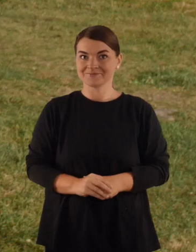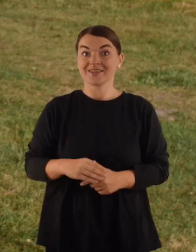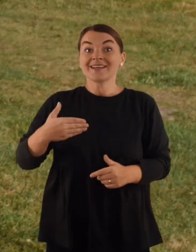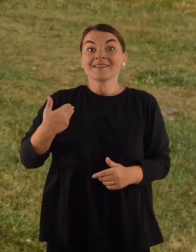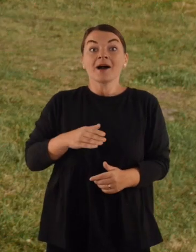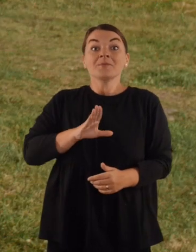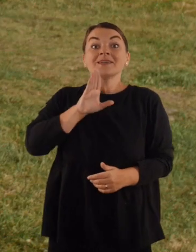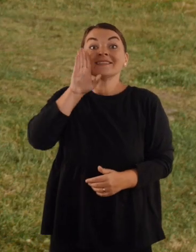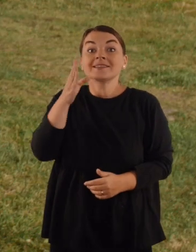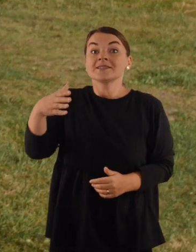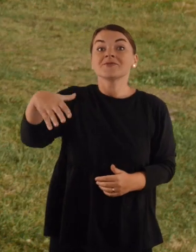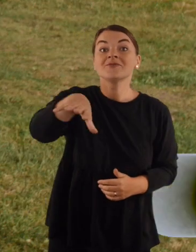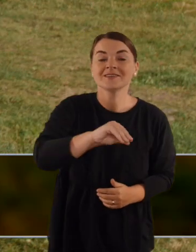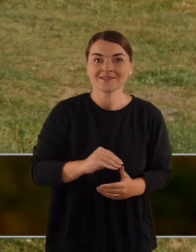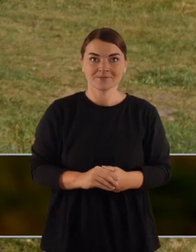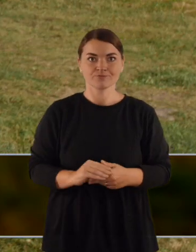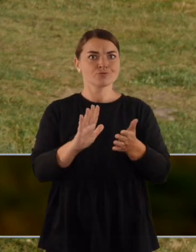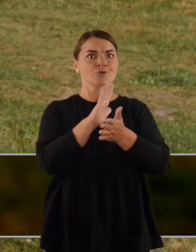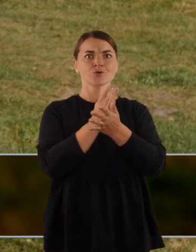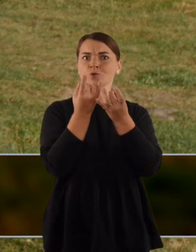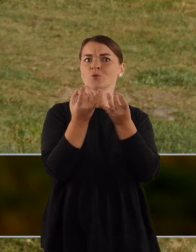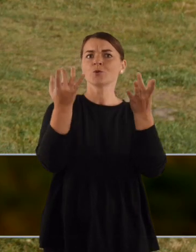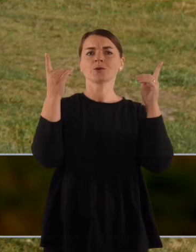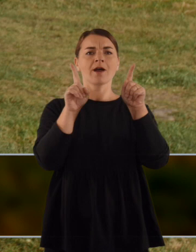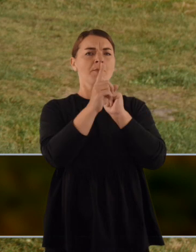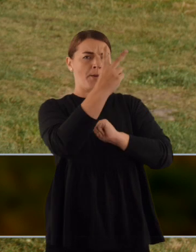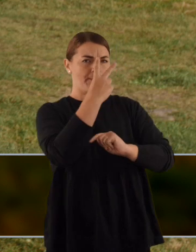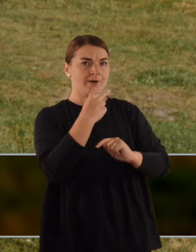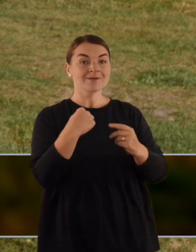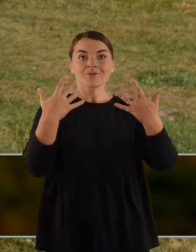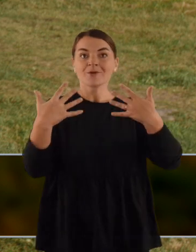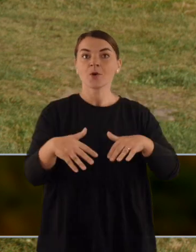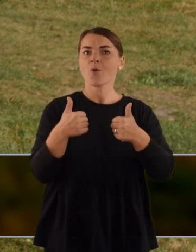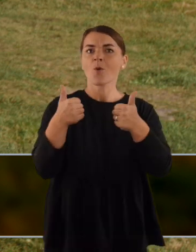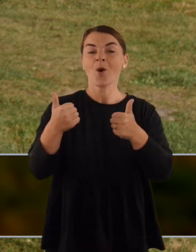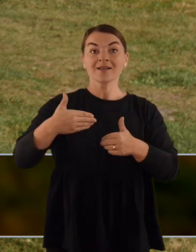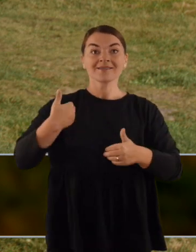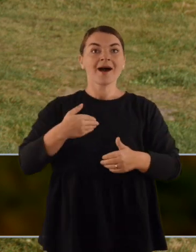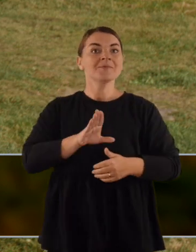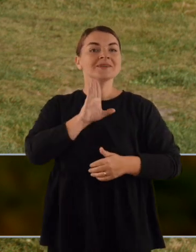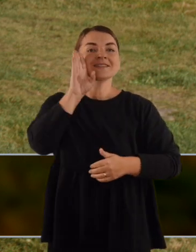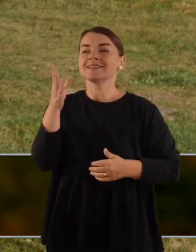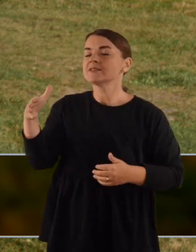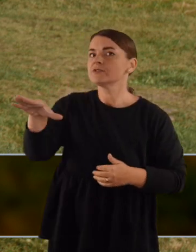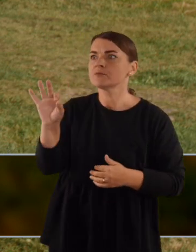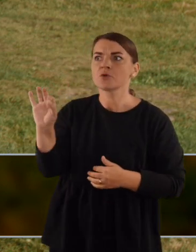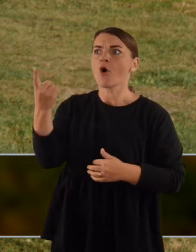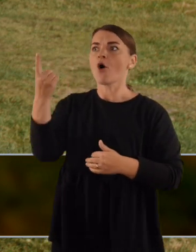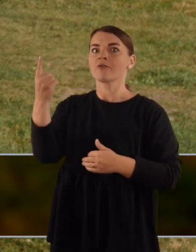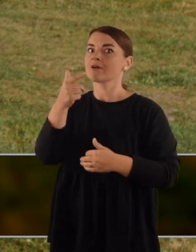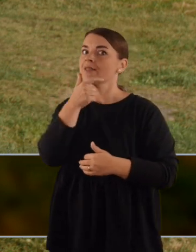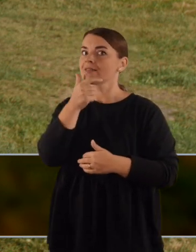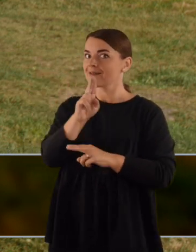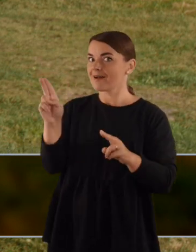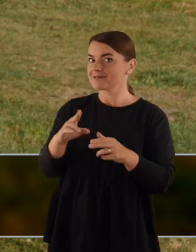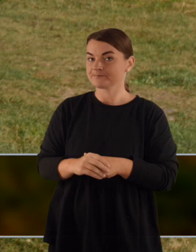Labas rytas tiems, kam atliekų kultūra jau tapo gyvenimo būdų ir labas rytas tiems, kas šį žodžių junginį girdit pirmą kartą.